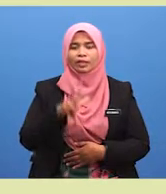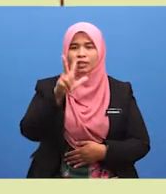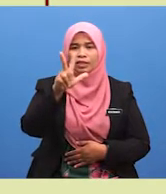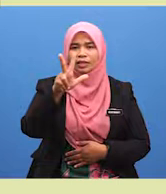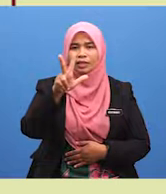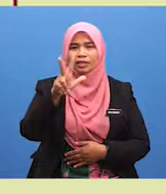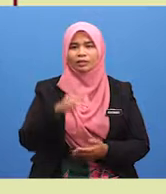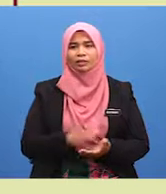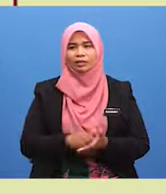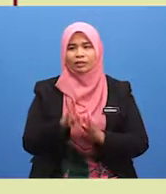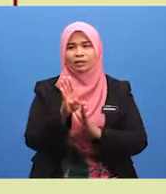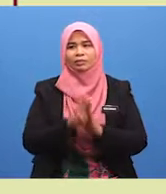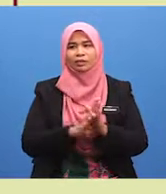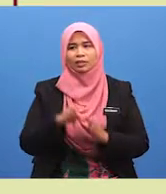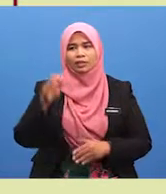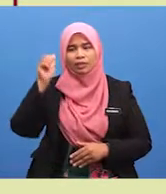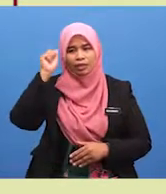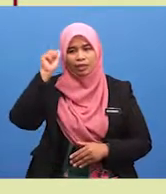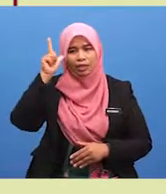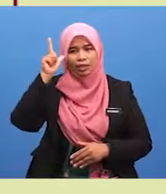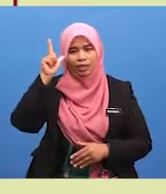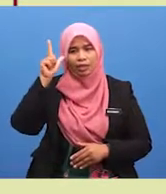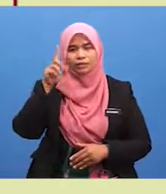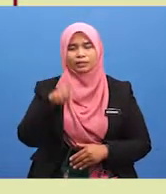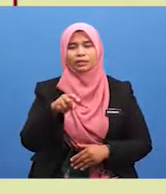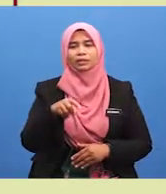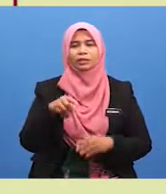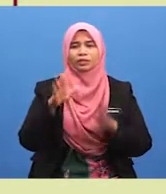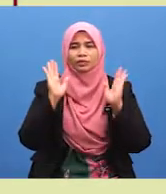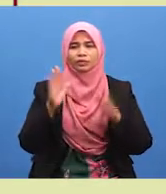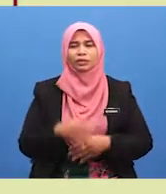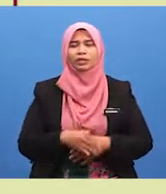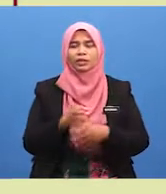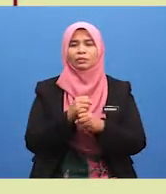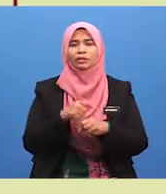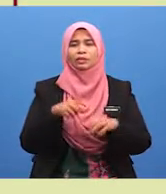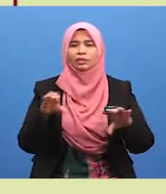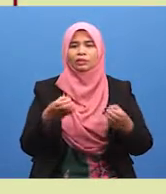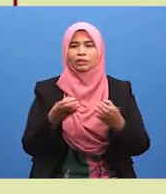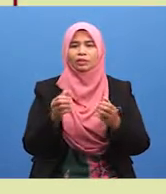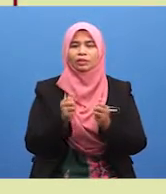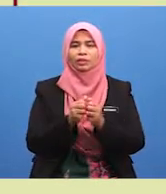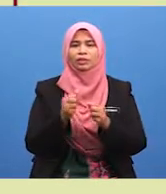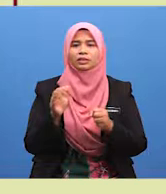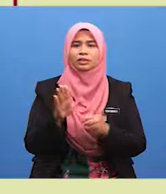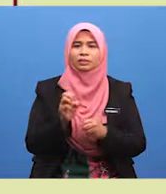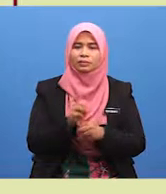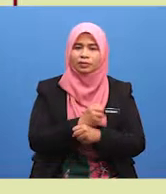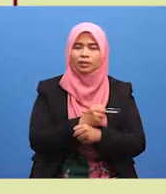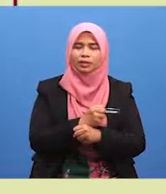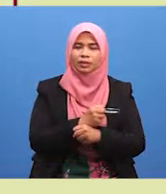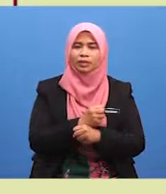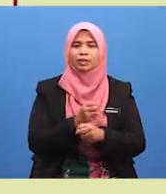Tidaknya, pemulid berakal memastikan solat dapat dilaksanakan dengan